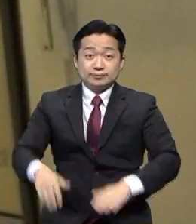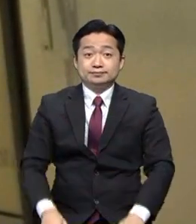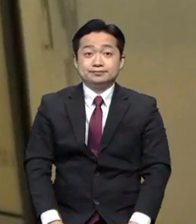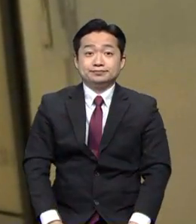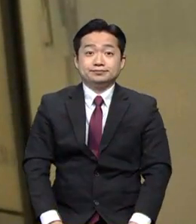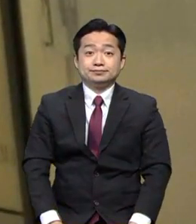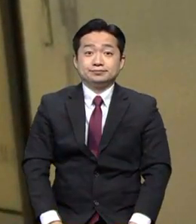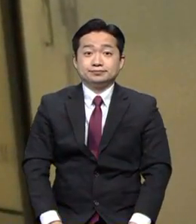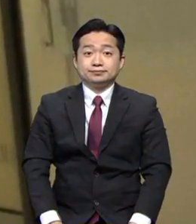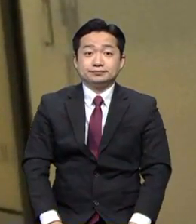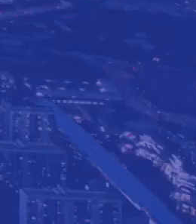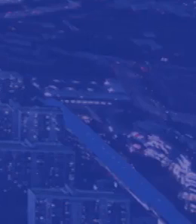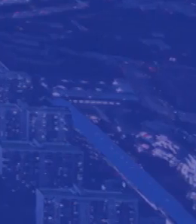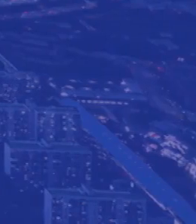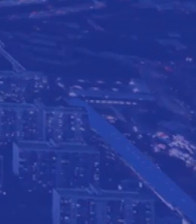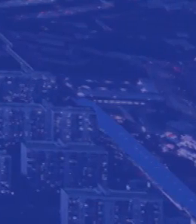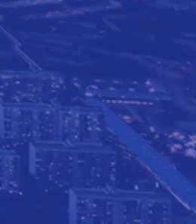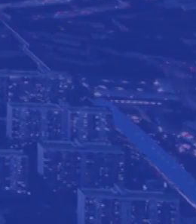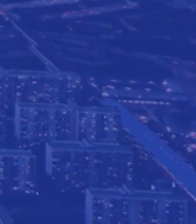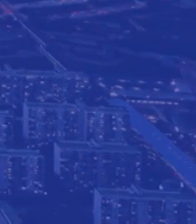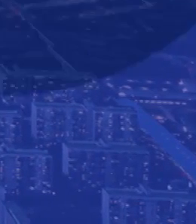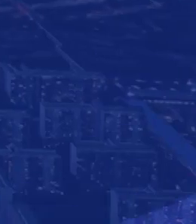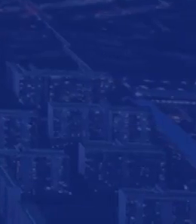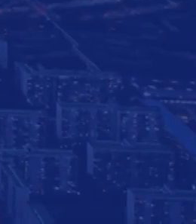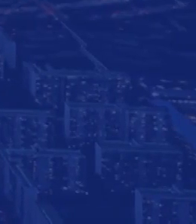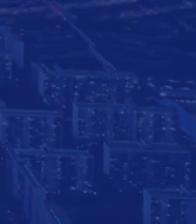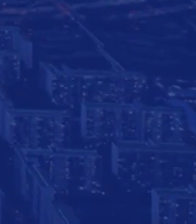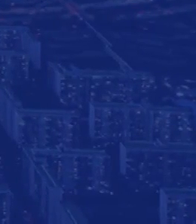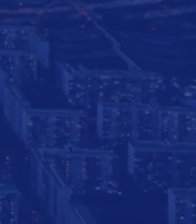장세만입니다. 기상캐스터